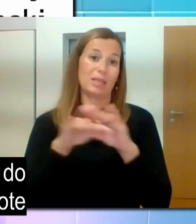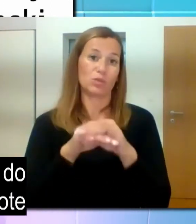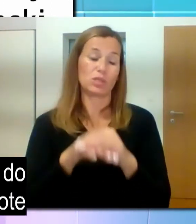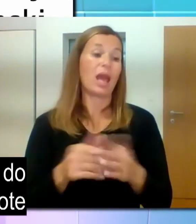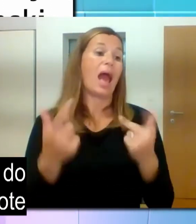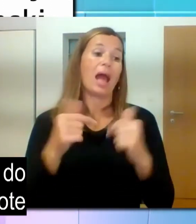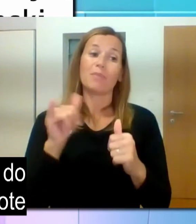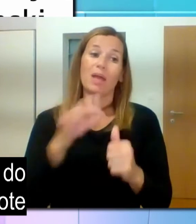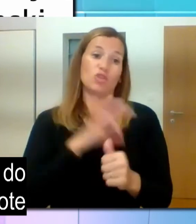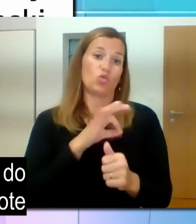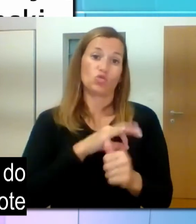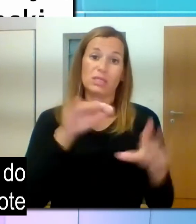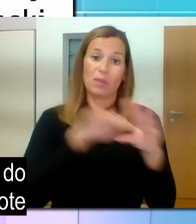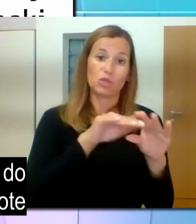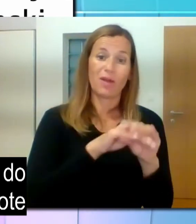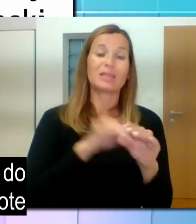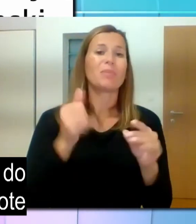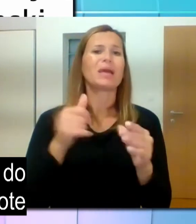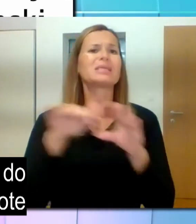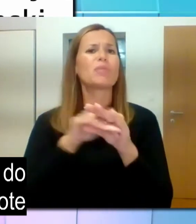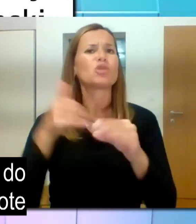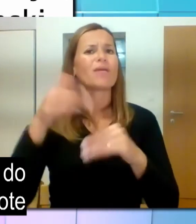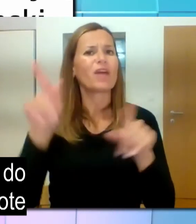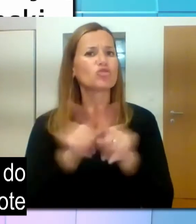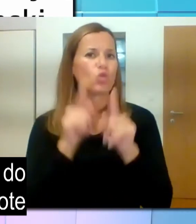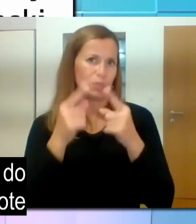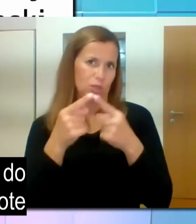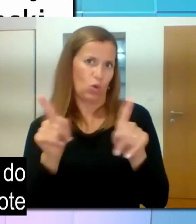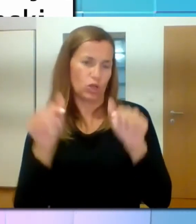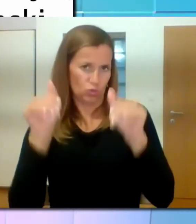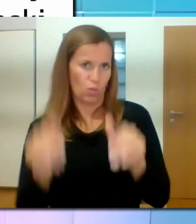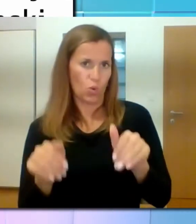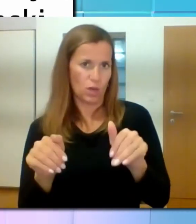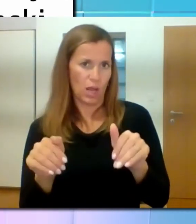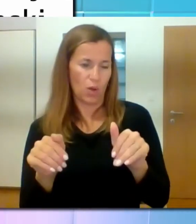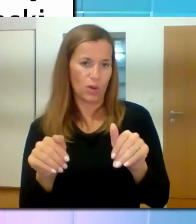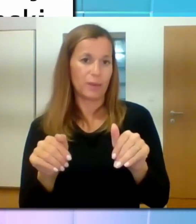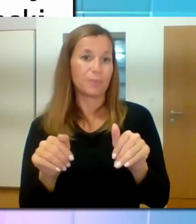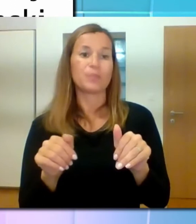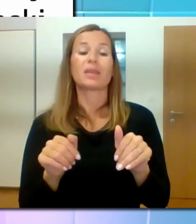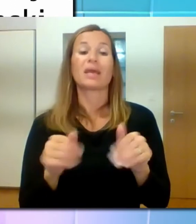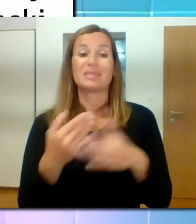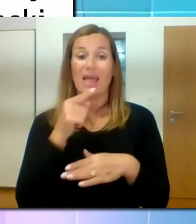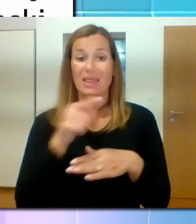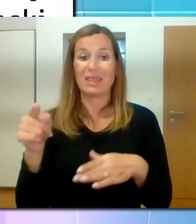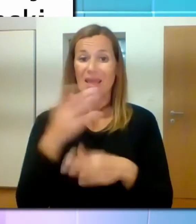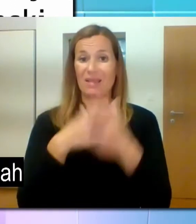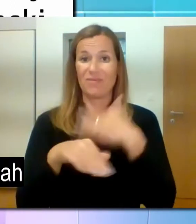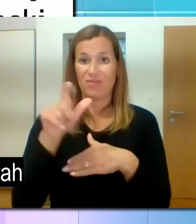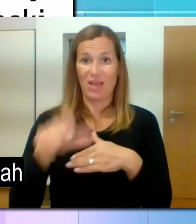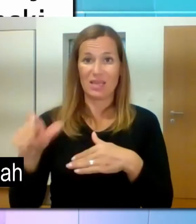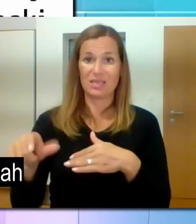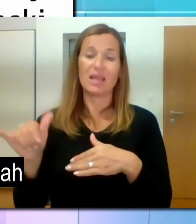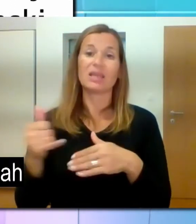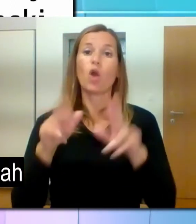invalide upravičen do nagrade za preseganje kvote ter oprostitve plačila prispevkov,